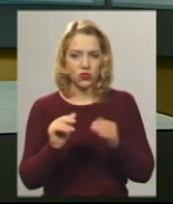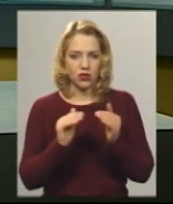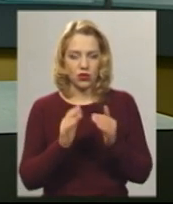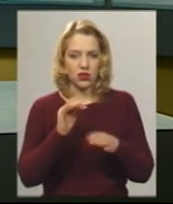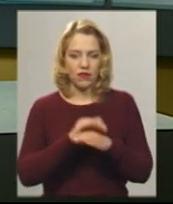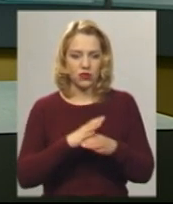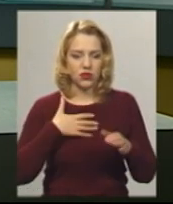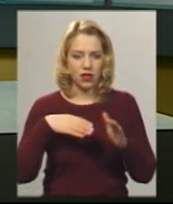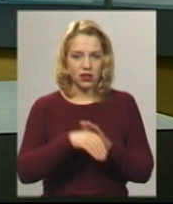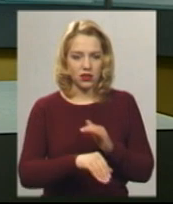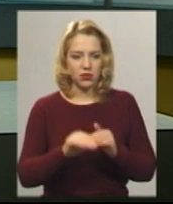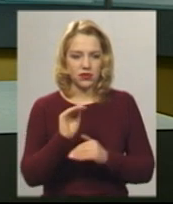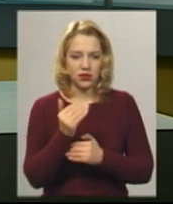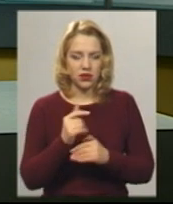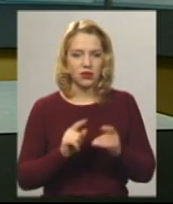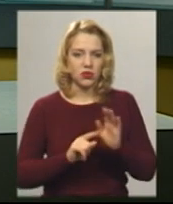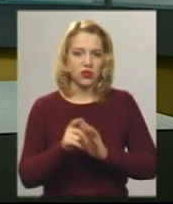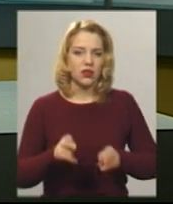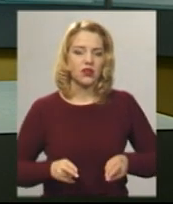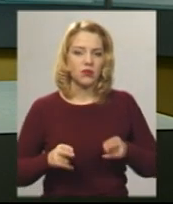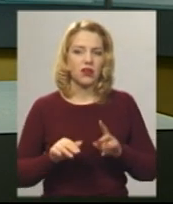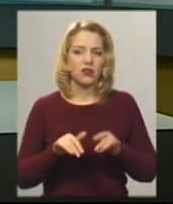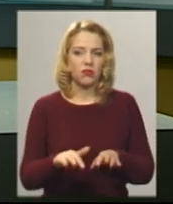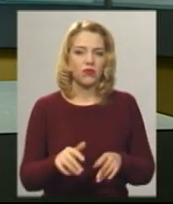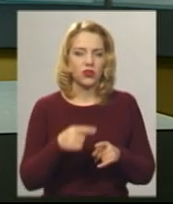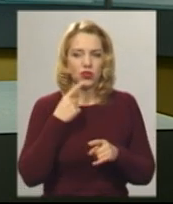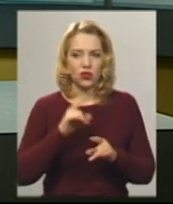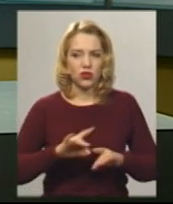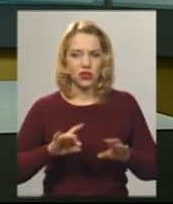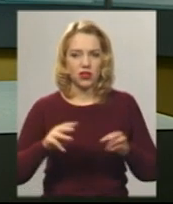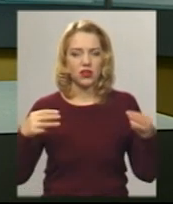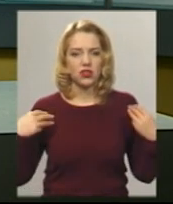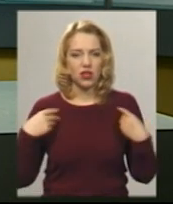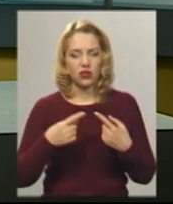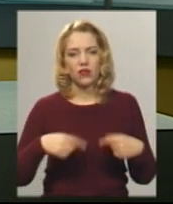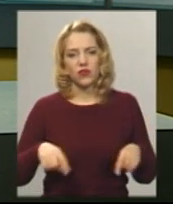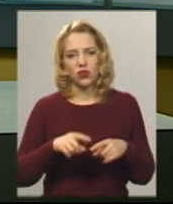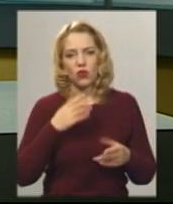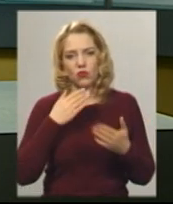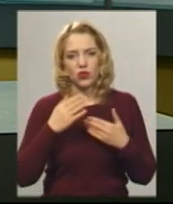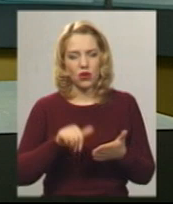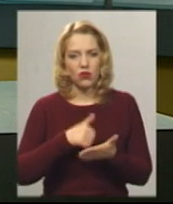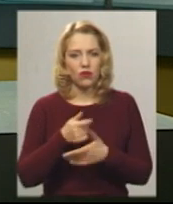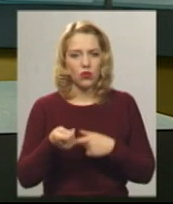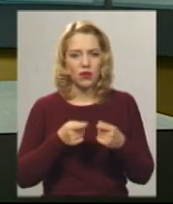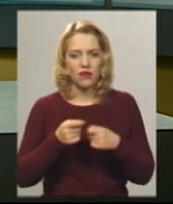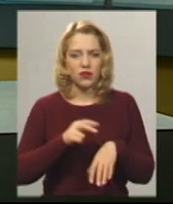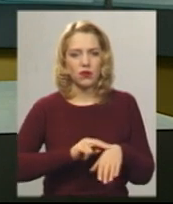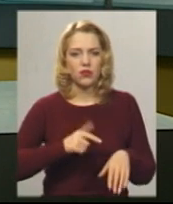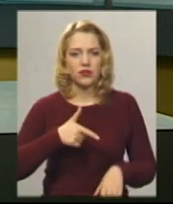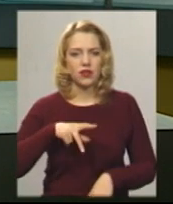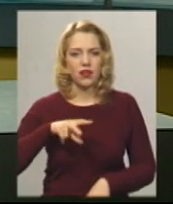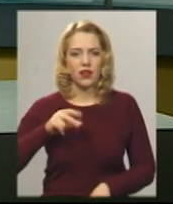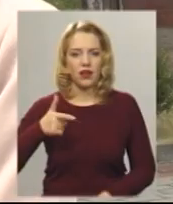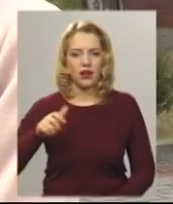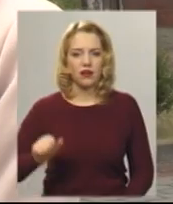загибелі дитини, правоохоронці порушили кримінальне провадження, каже начальниця відділу комунікації Головного управління Нацполіції області Інна Глега.